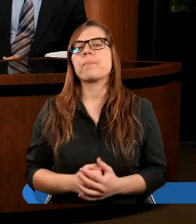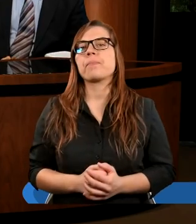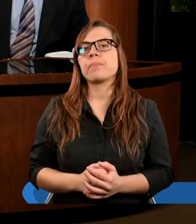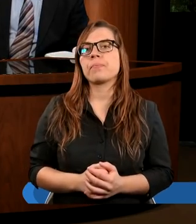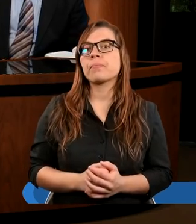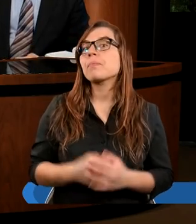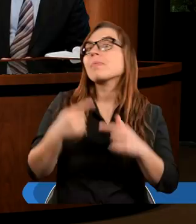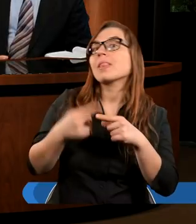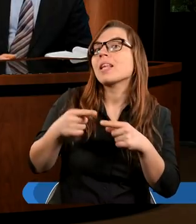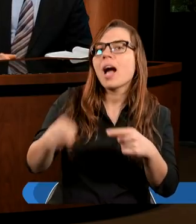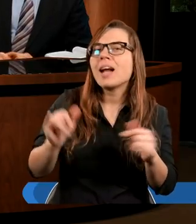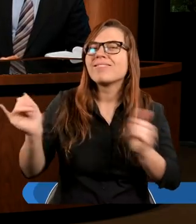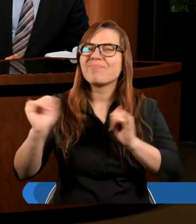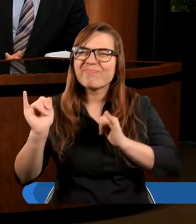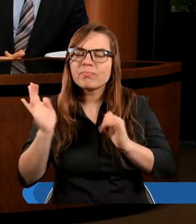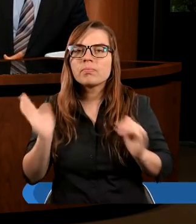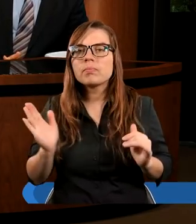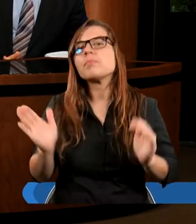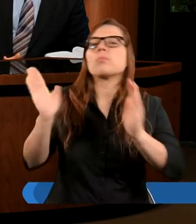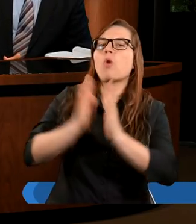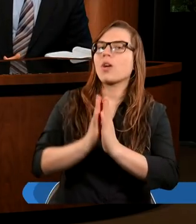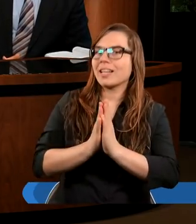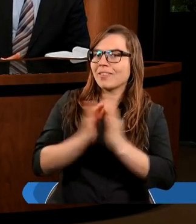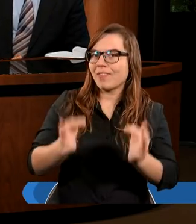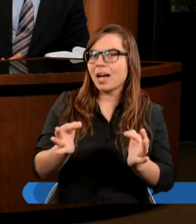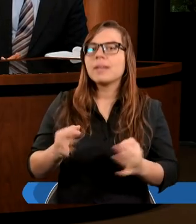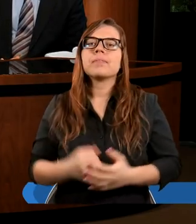Ale zanim to zrobimy, pomódlmy się.